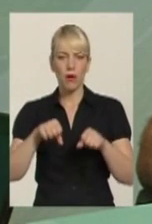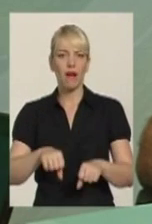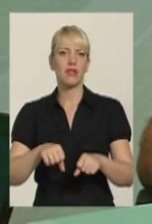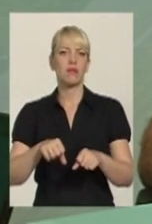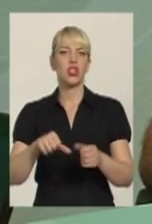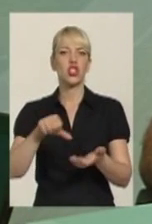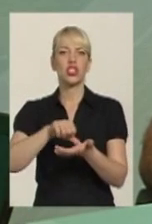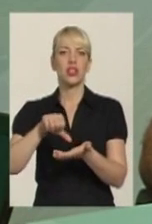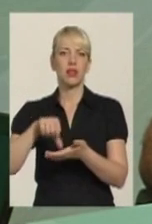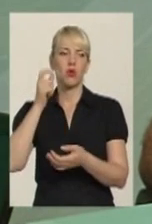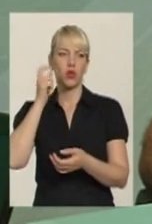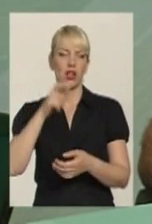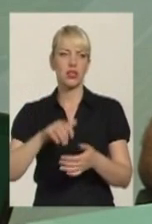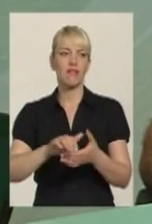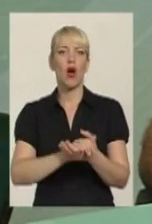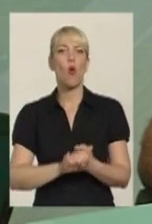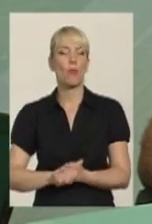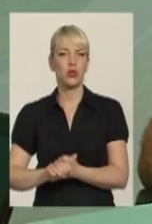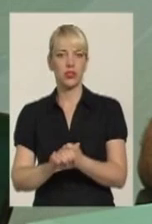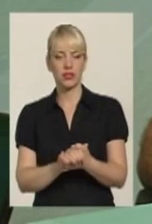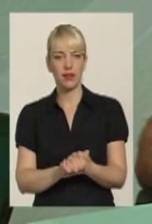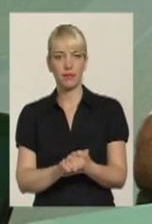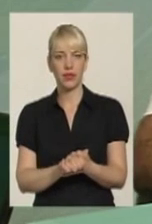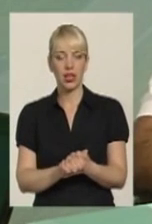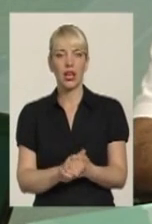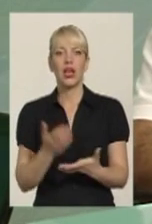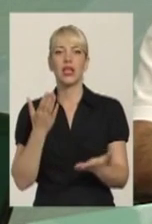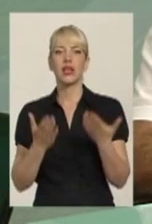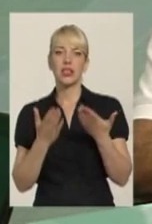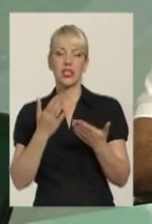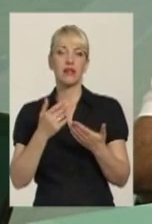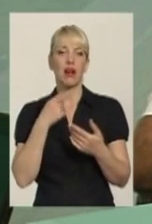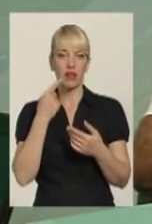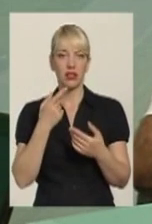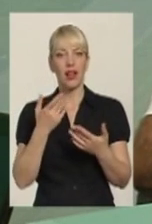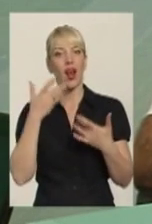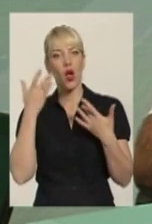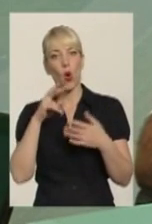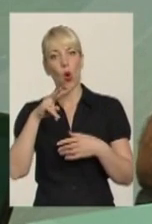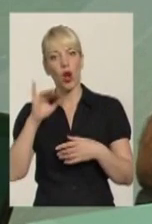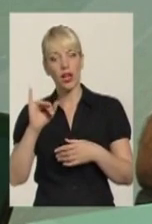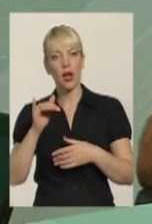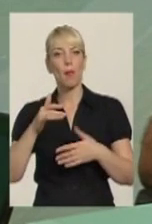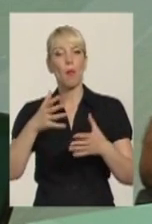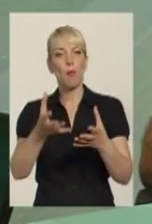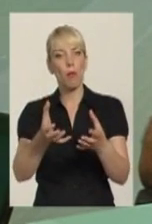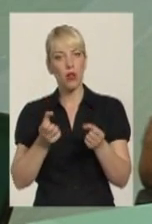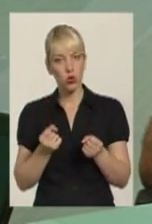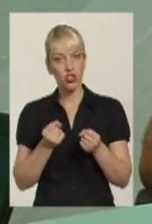украинського Насчет того, як легко ли получить гражданство